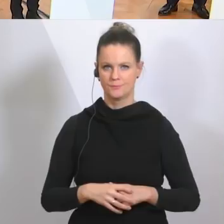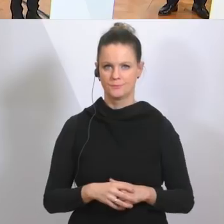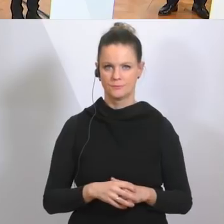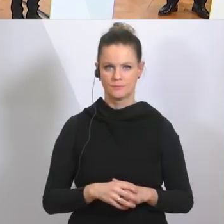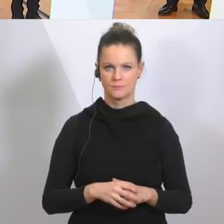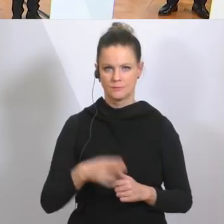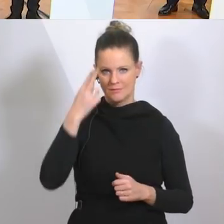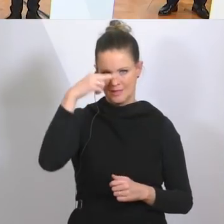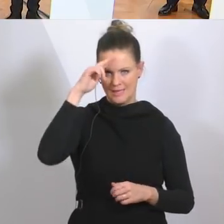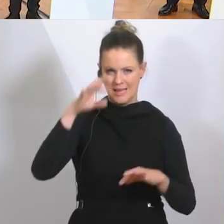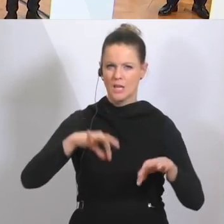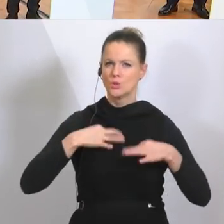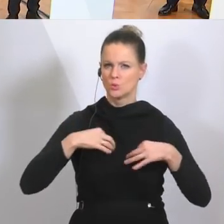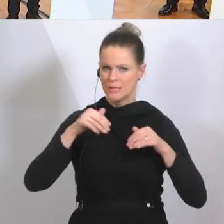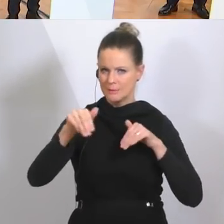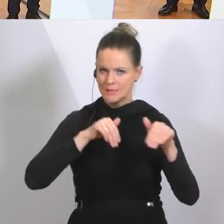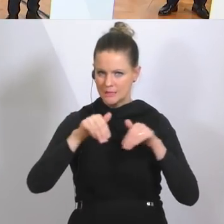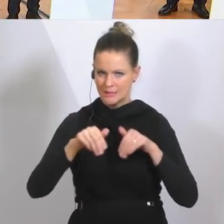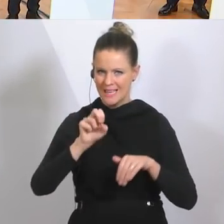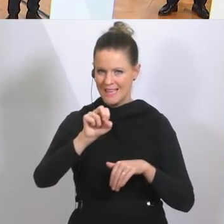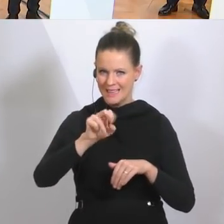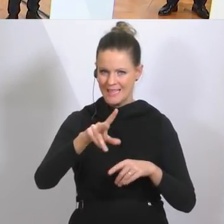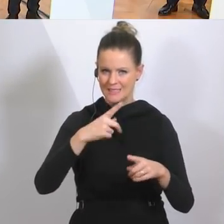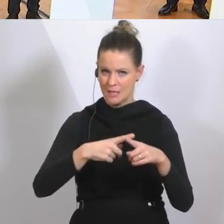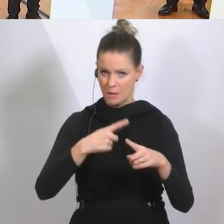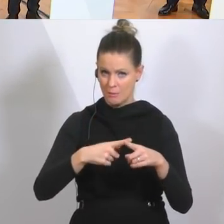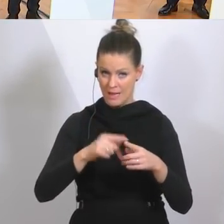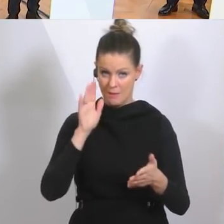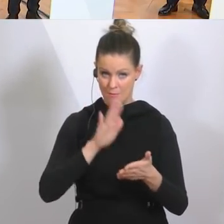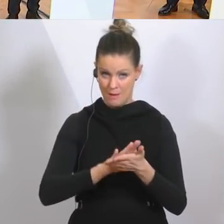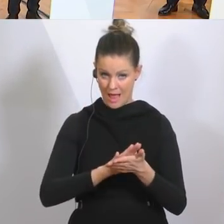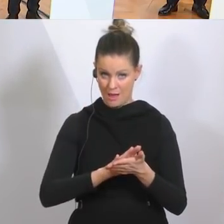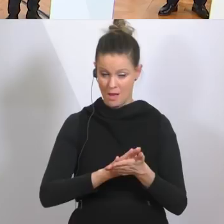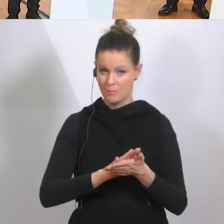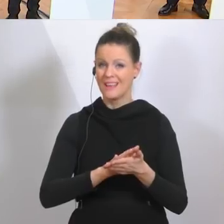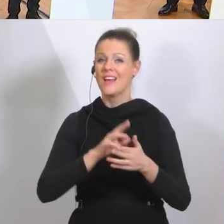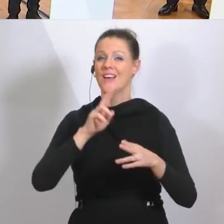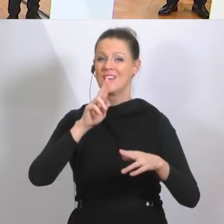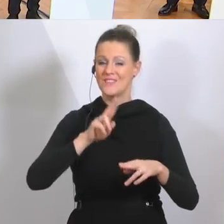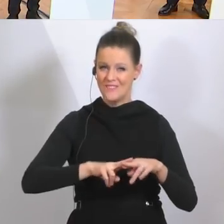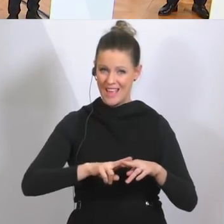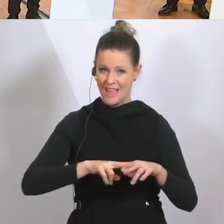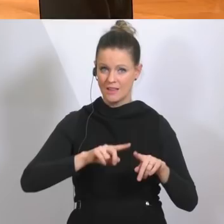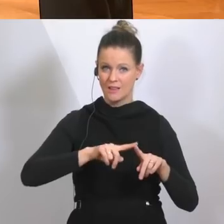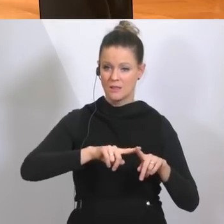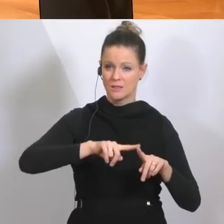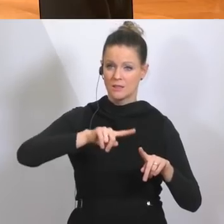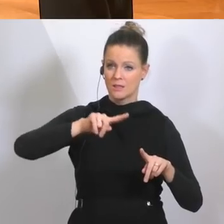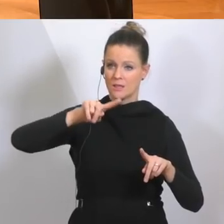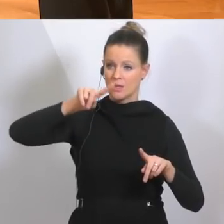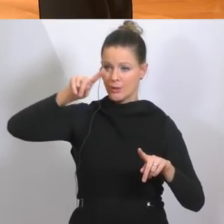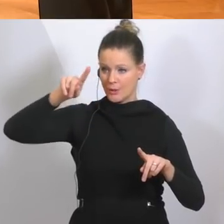Herr Gesundheitsminister, kann man sagen, der 13. April hält dann, wenn die Steigerungsrate massiv einstellig ist?